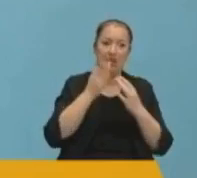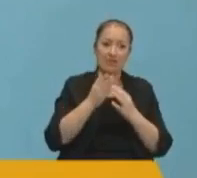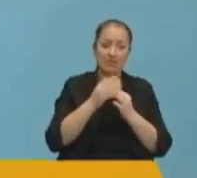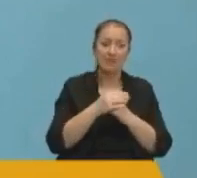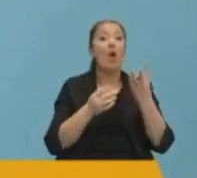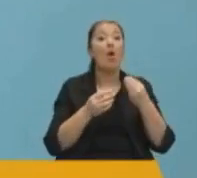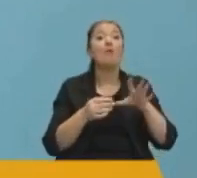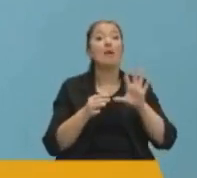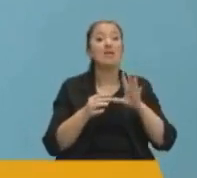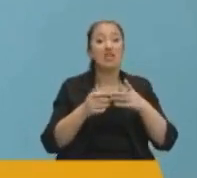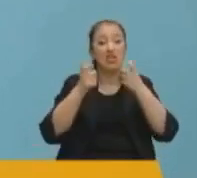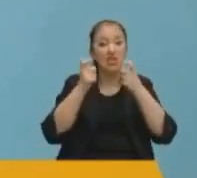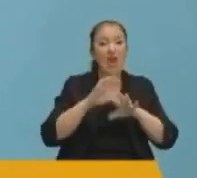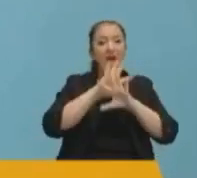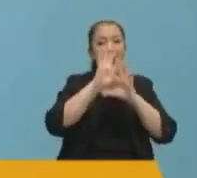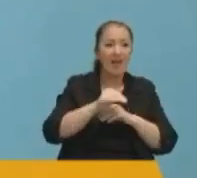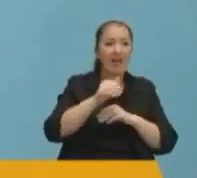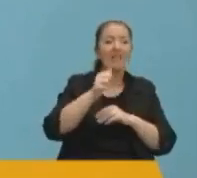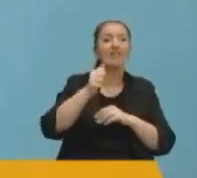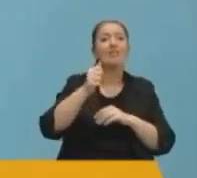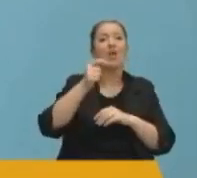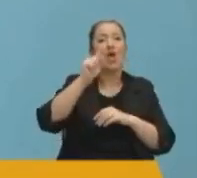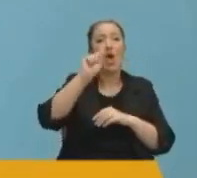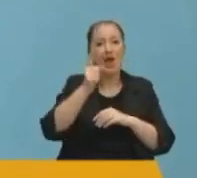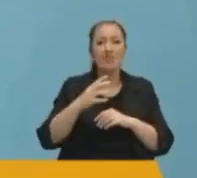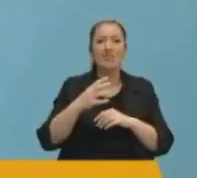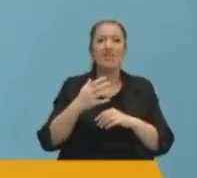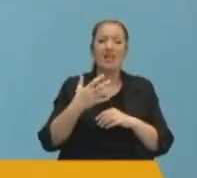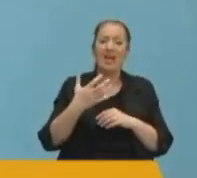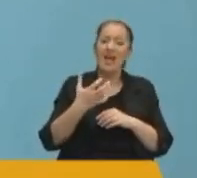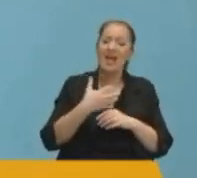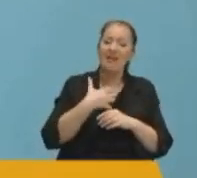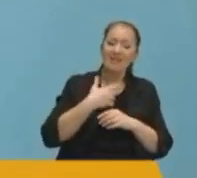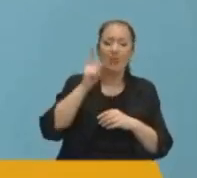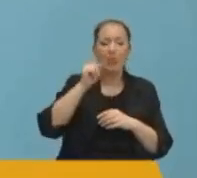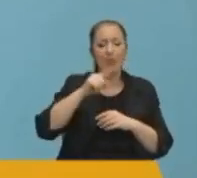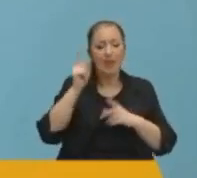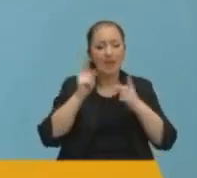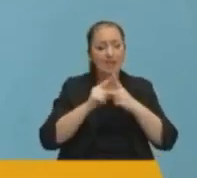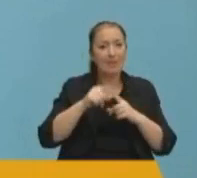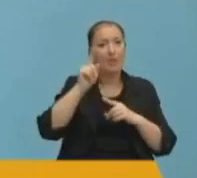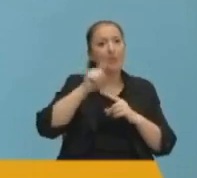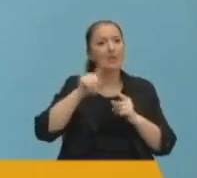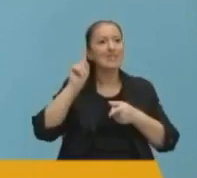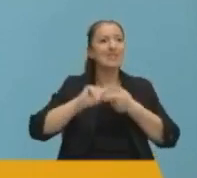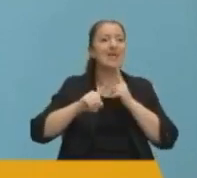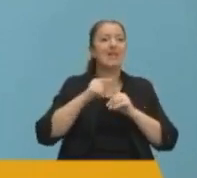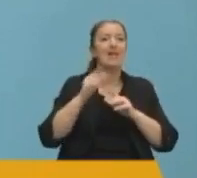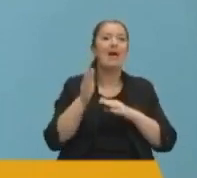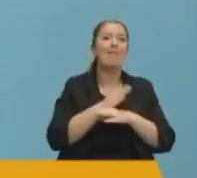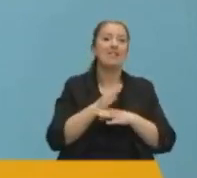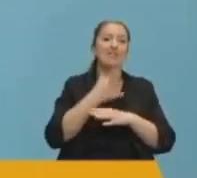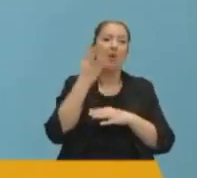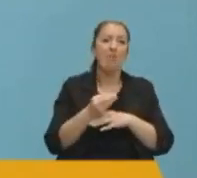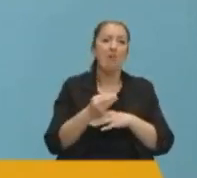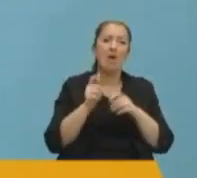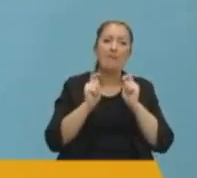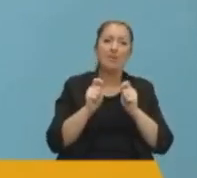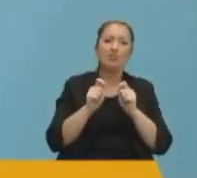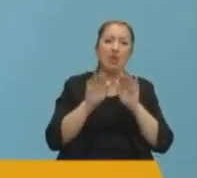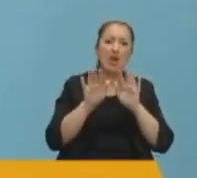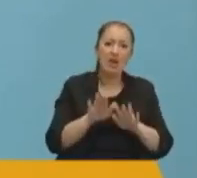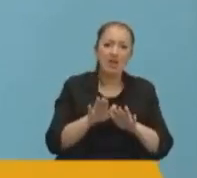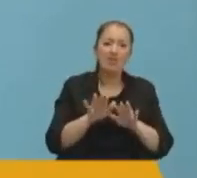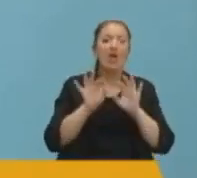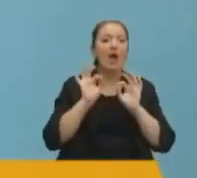Aksi halde şehir, her gelen yöneticinin elinde geçici heveslerin, gündelik hesapların, gündelik siyasetin malzemesi olmaya mahkum olacak ve